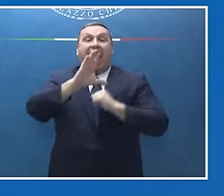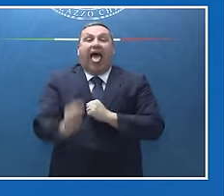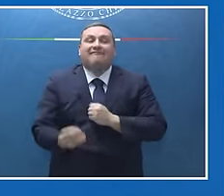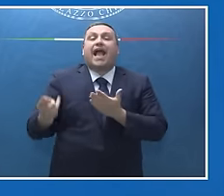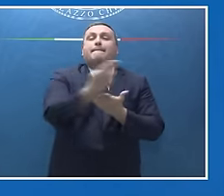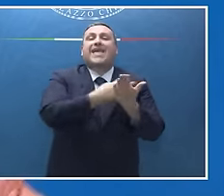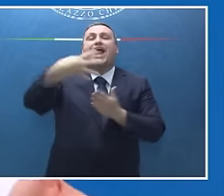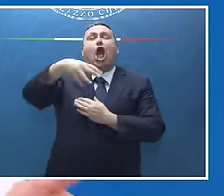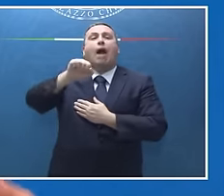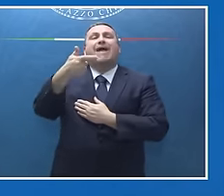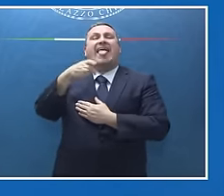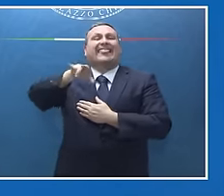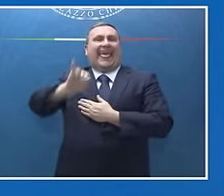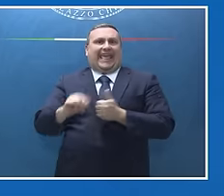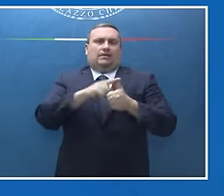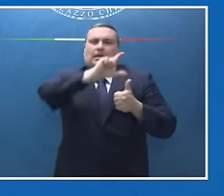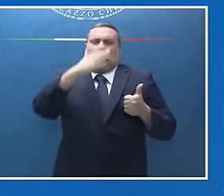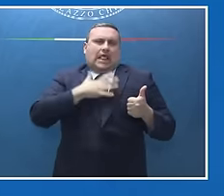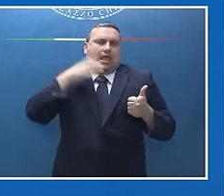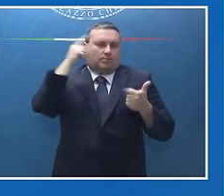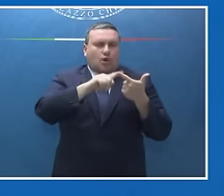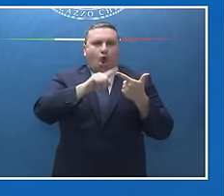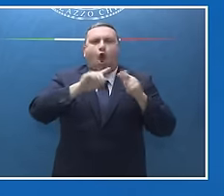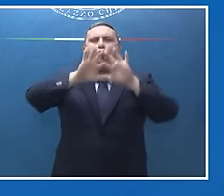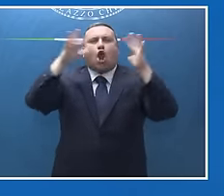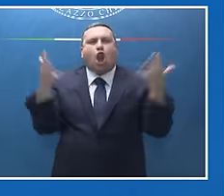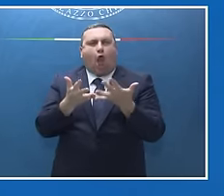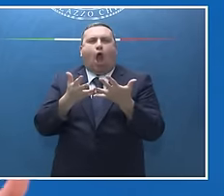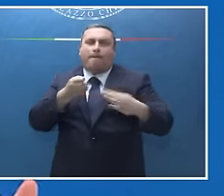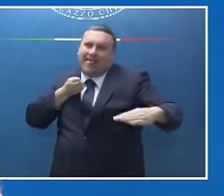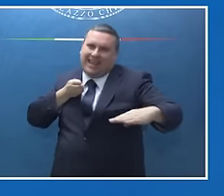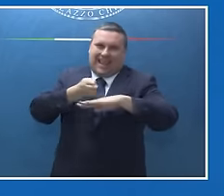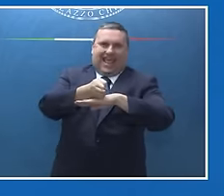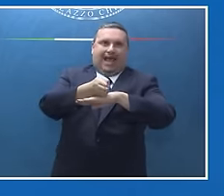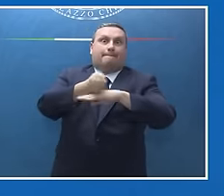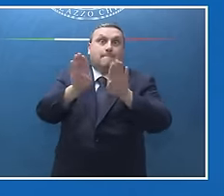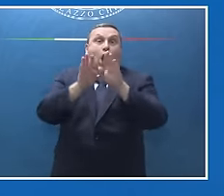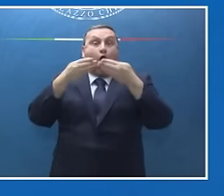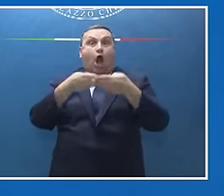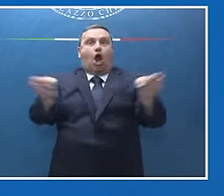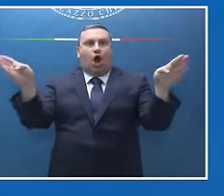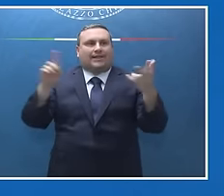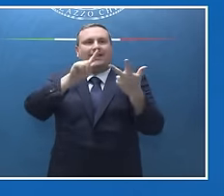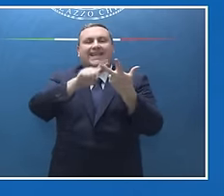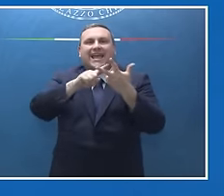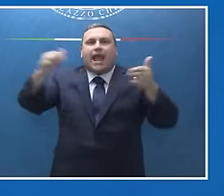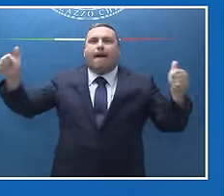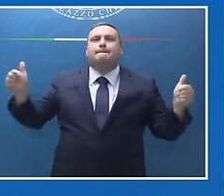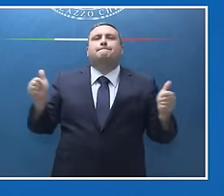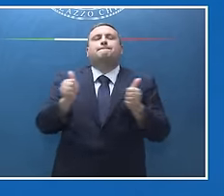iniziativa tutta italiana, dall'altra il Global Gateway dell'Unione Europea e dall'altro ancora la Partnership for Global